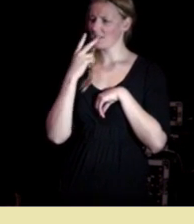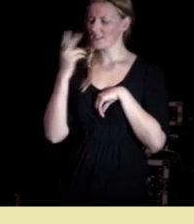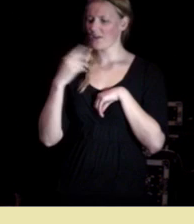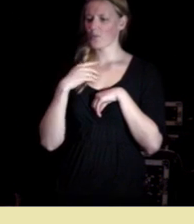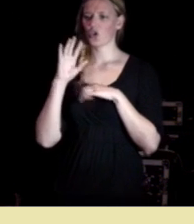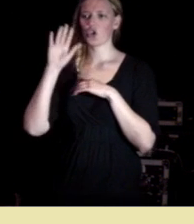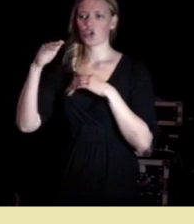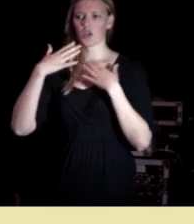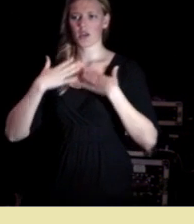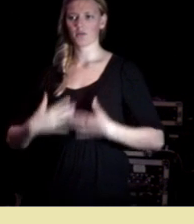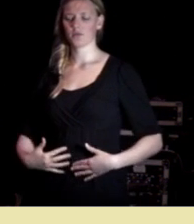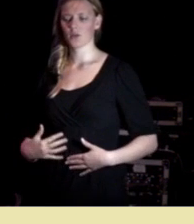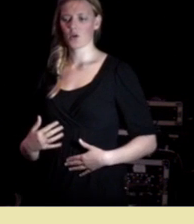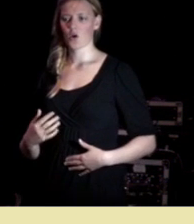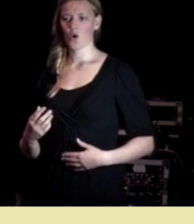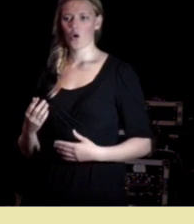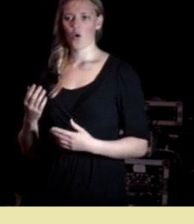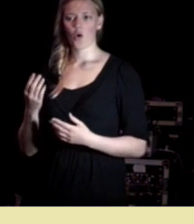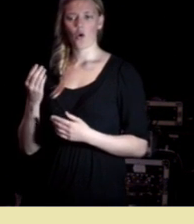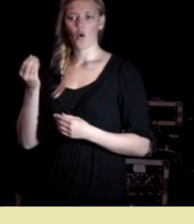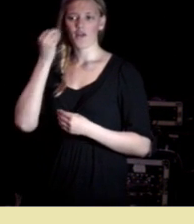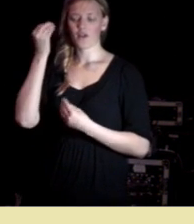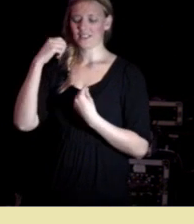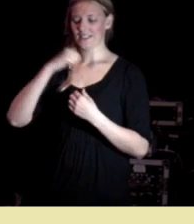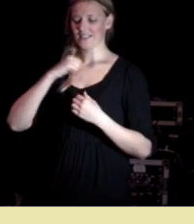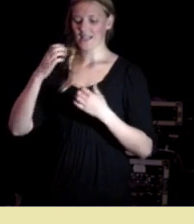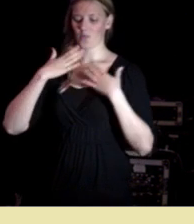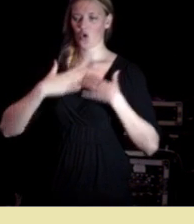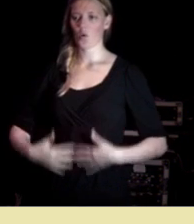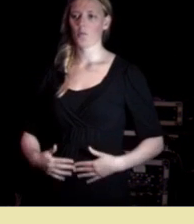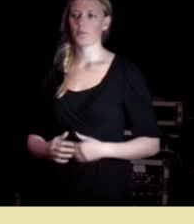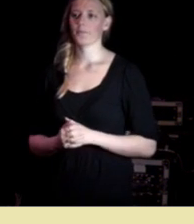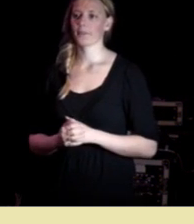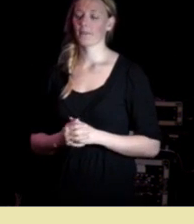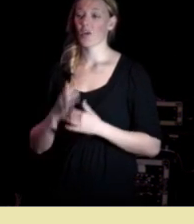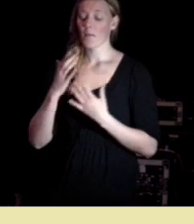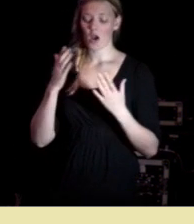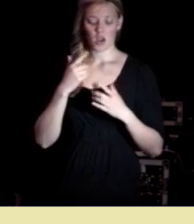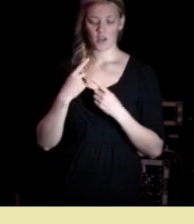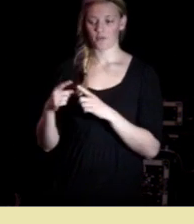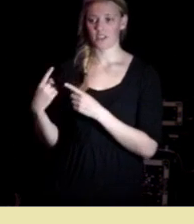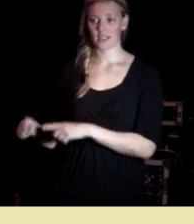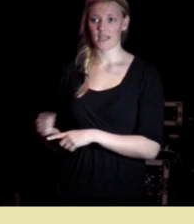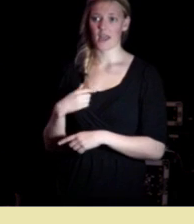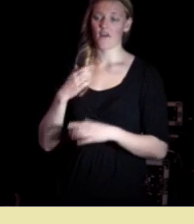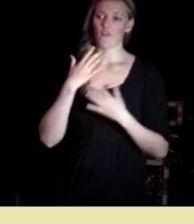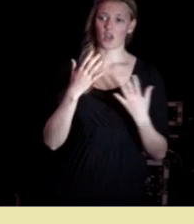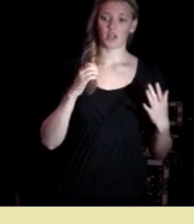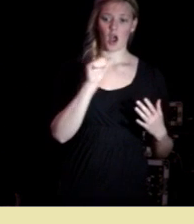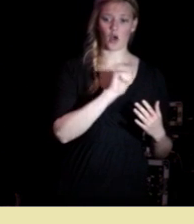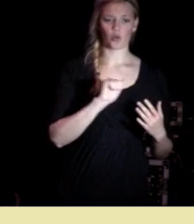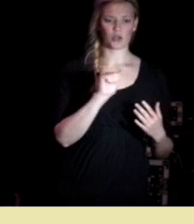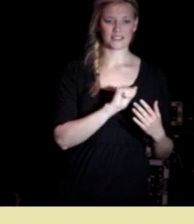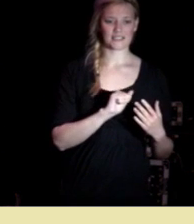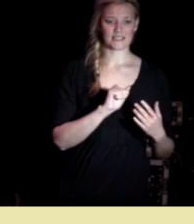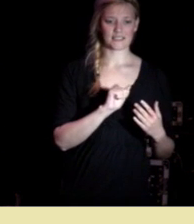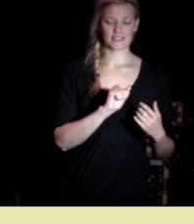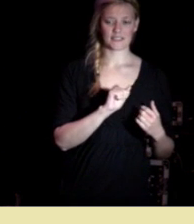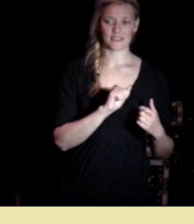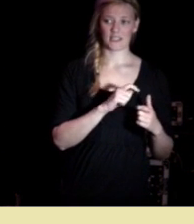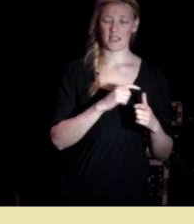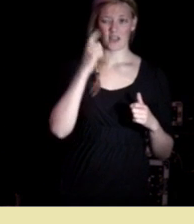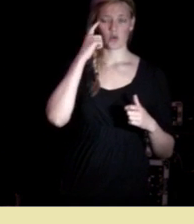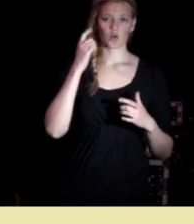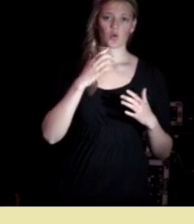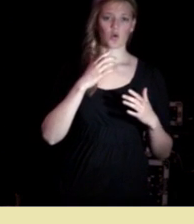til å erfare seg selv utenfra til det kroppslige og vi har mange varianter den klassiske anoreksien jeg skulle ønske at vekten var like lav